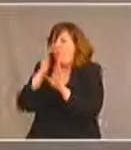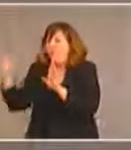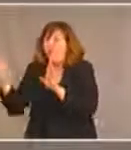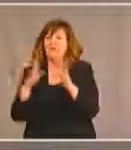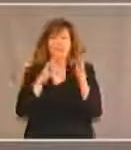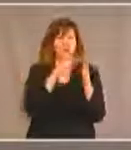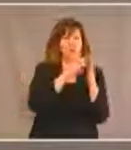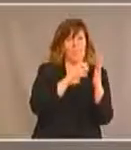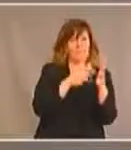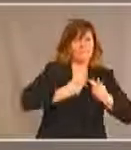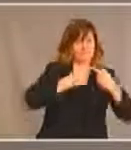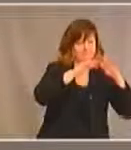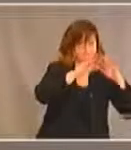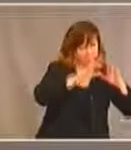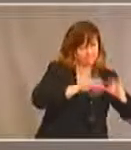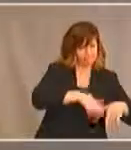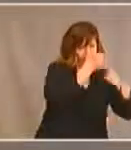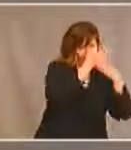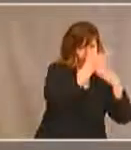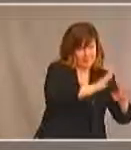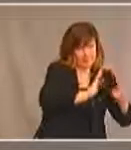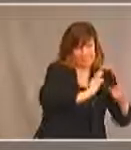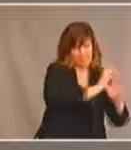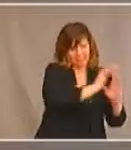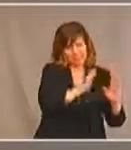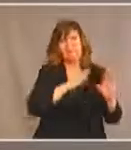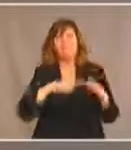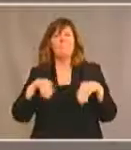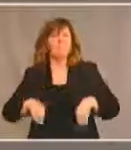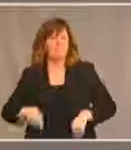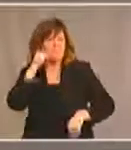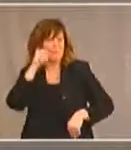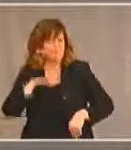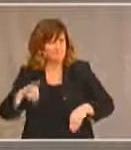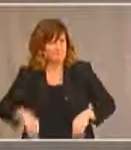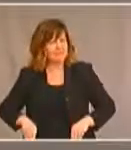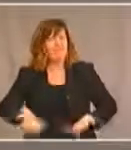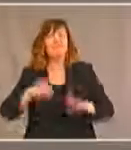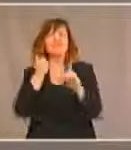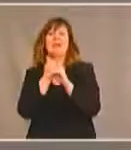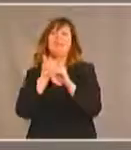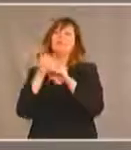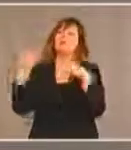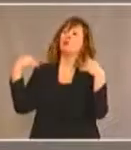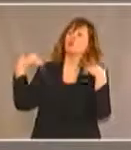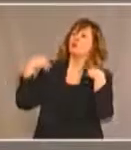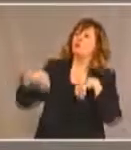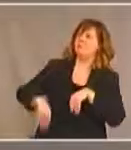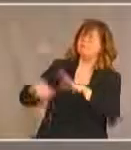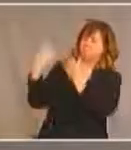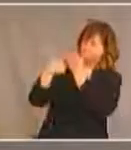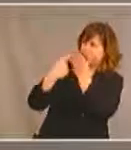loi. La ministre devra tenir des consultations avec ses collègues du Conseil des ministres